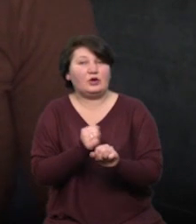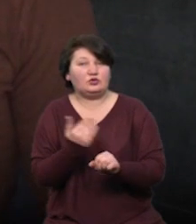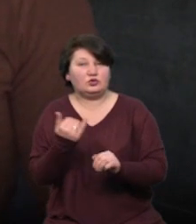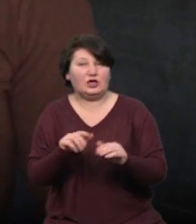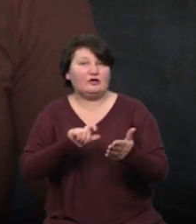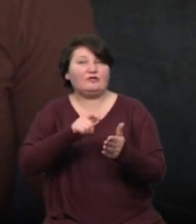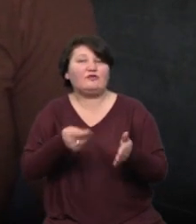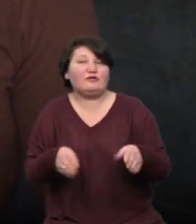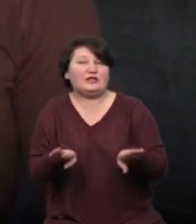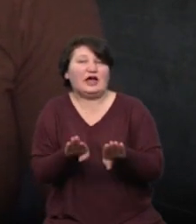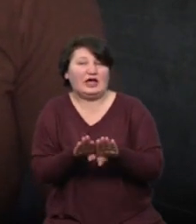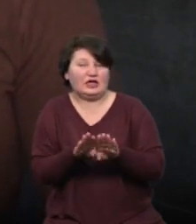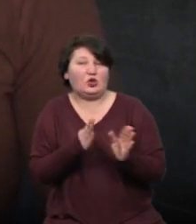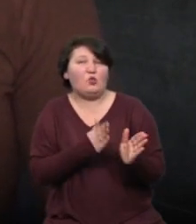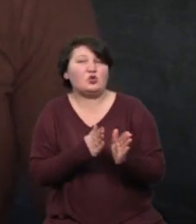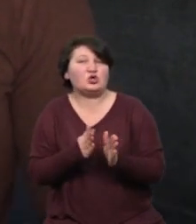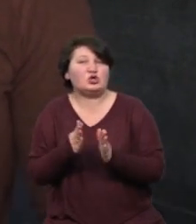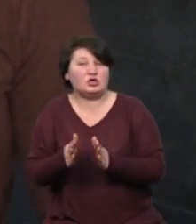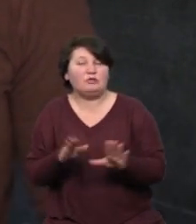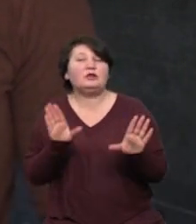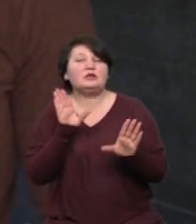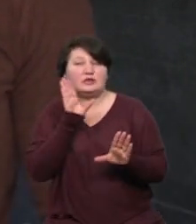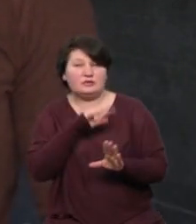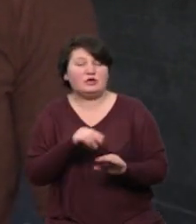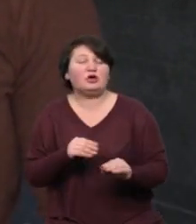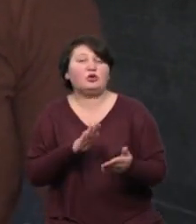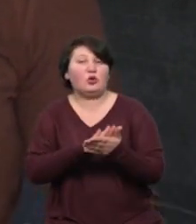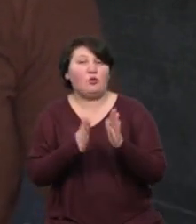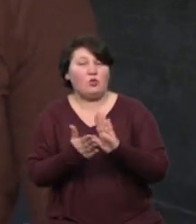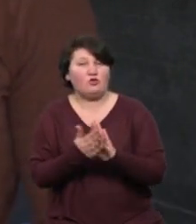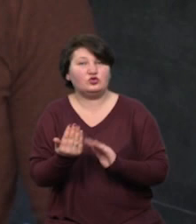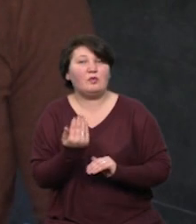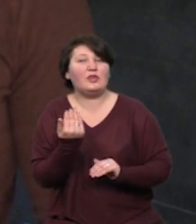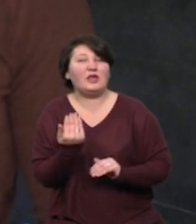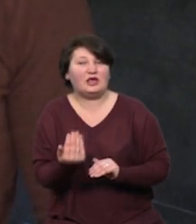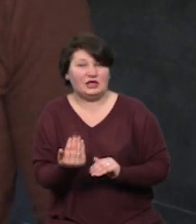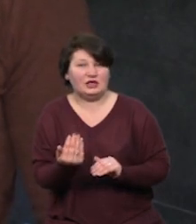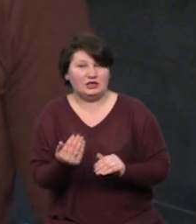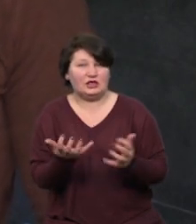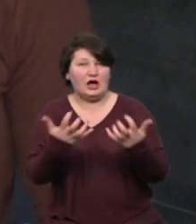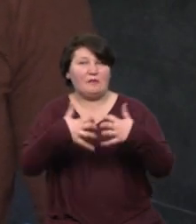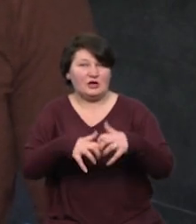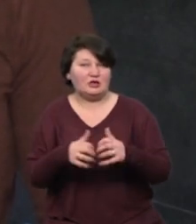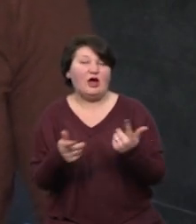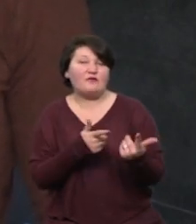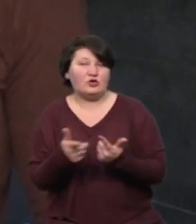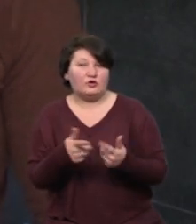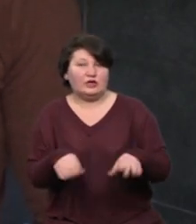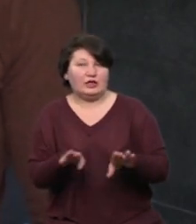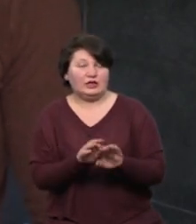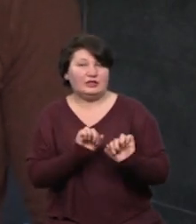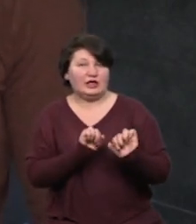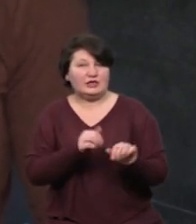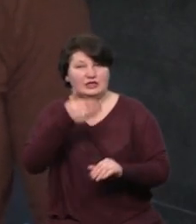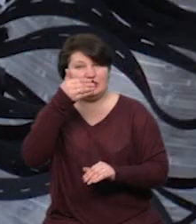режимі. Я зміг з ними домовитись, щоб на їхніх потужностях виготовляти такі захисні щитки,